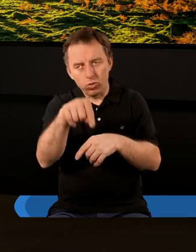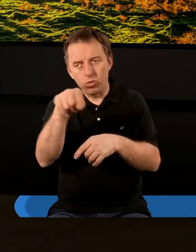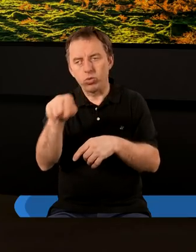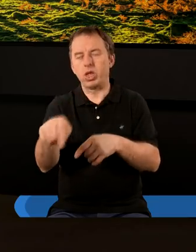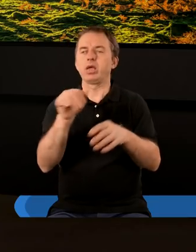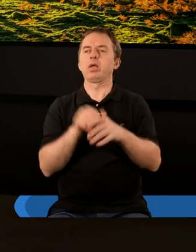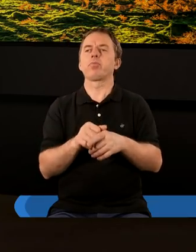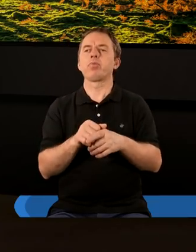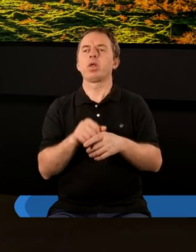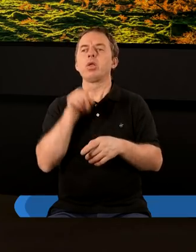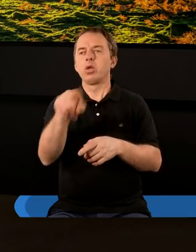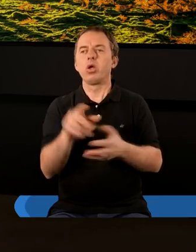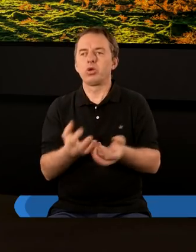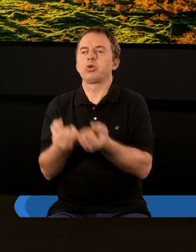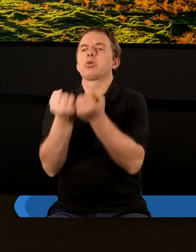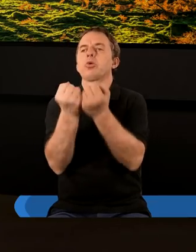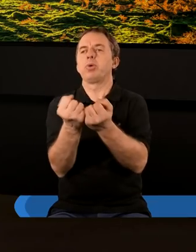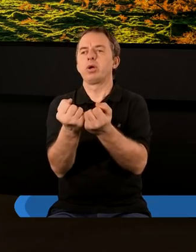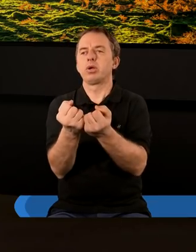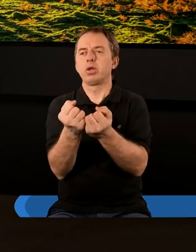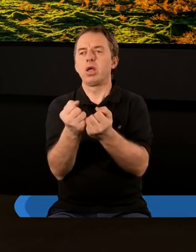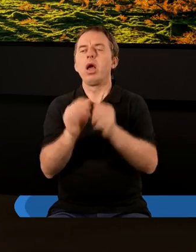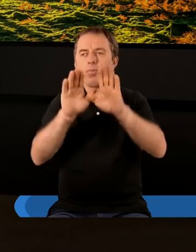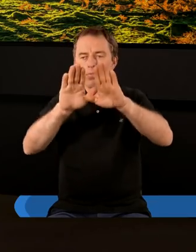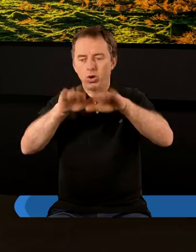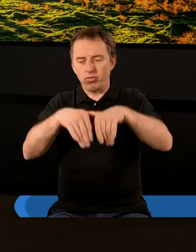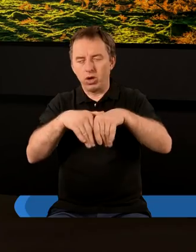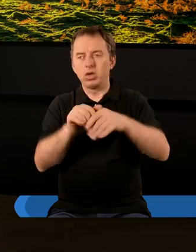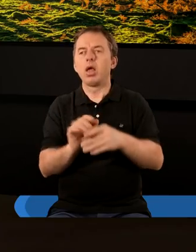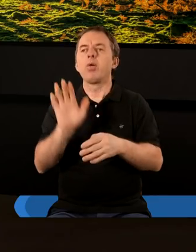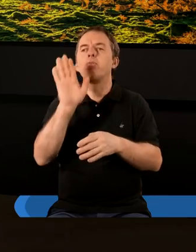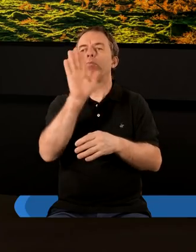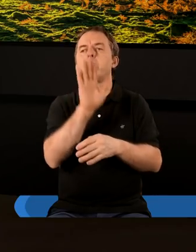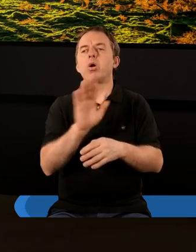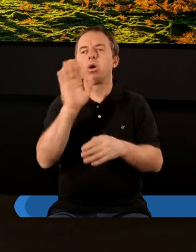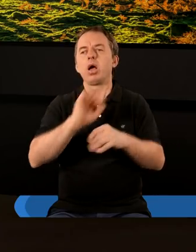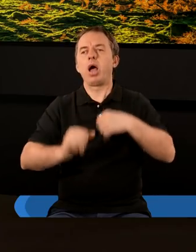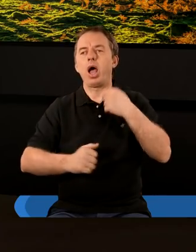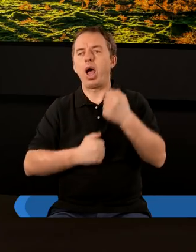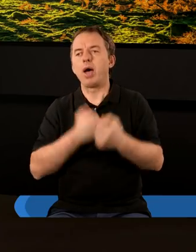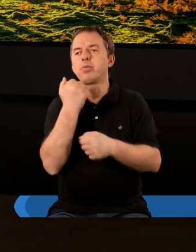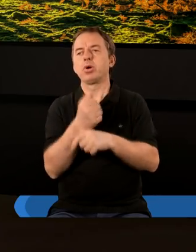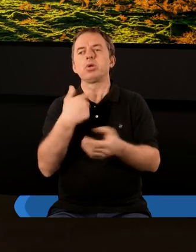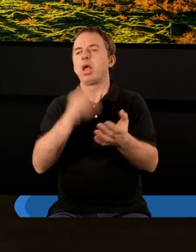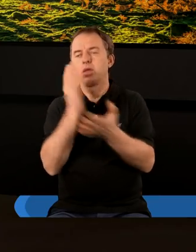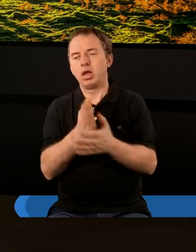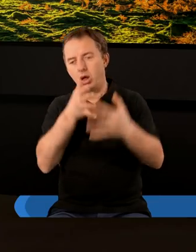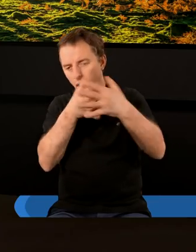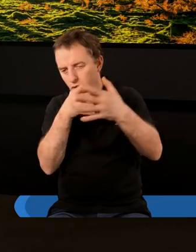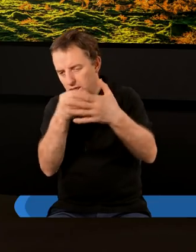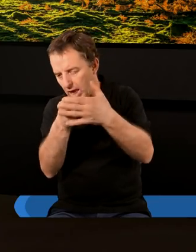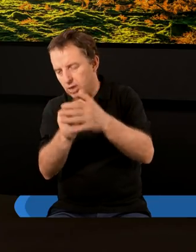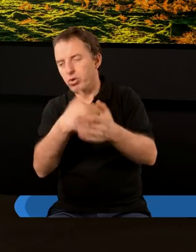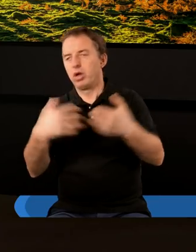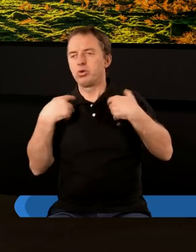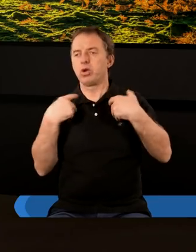jest to zatrzymanie się i takie pozwolenie Panu Bogu aby nie tylko ocenił